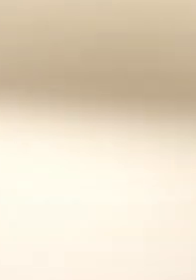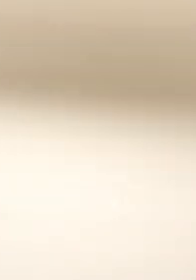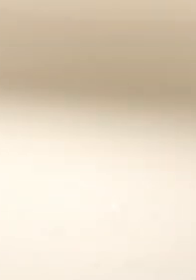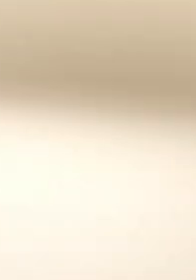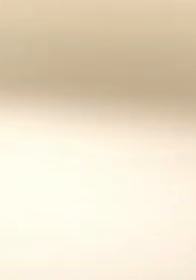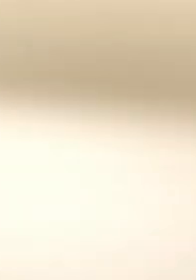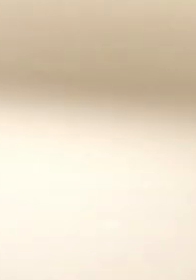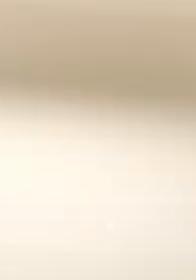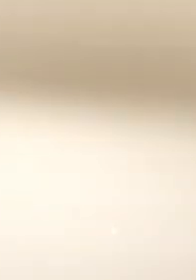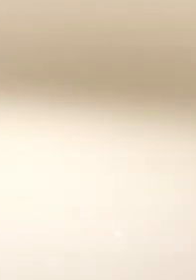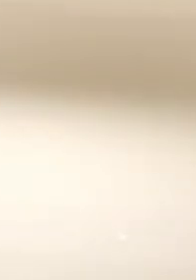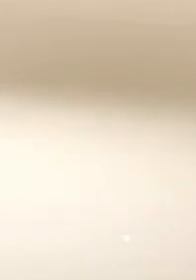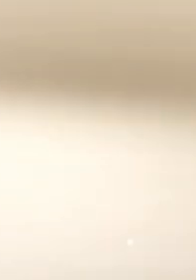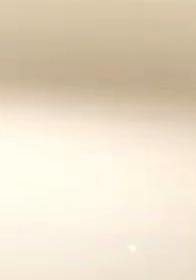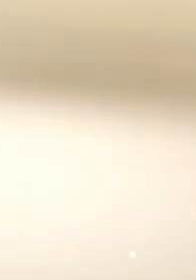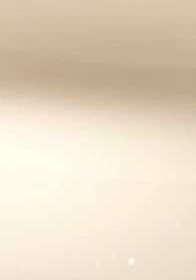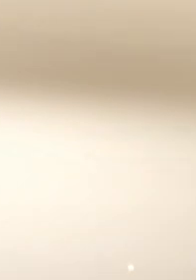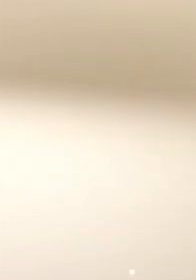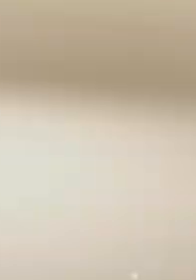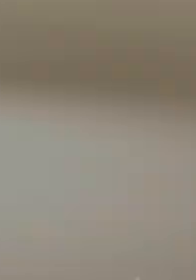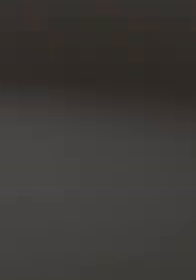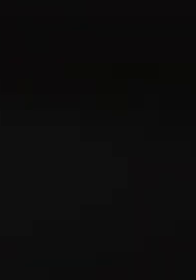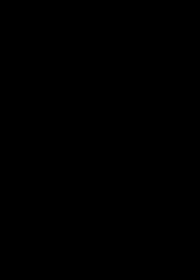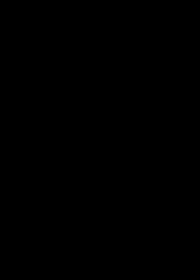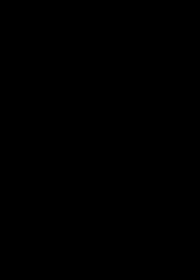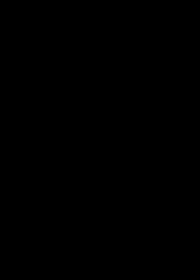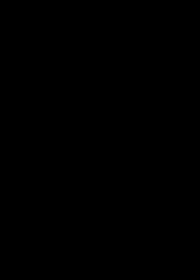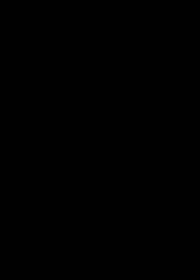www.facebook.com www.pl